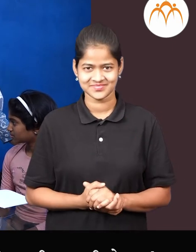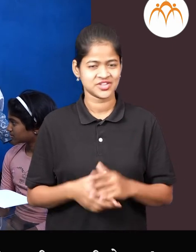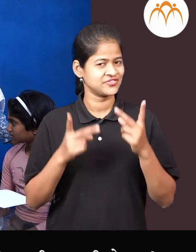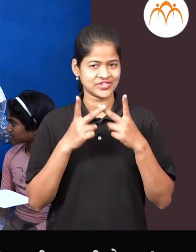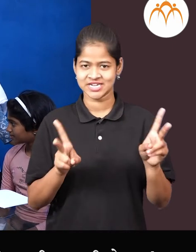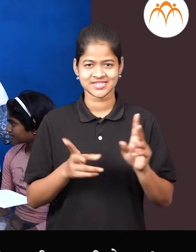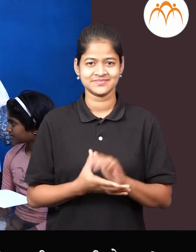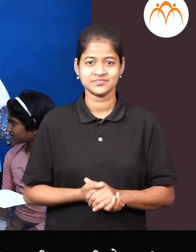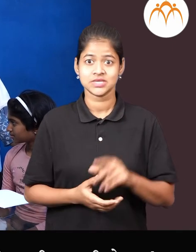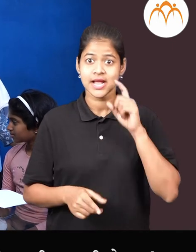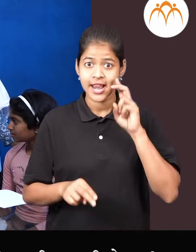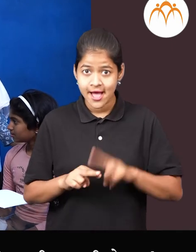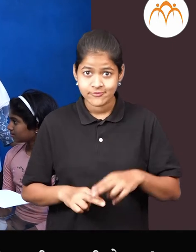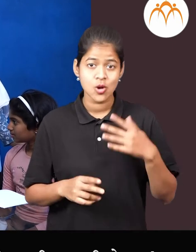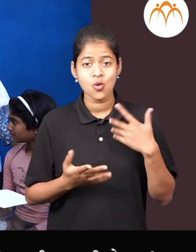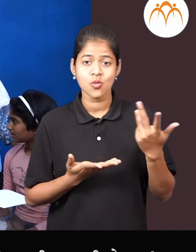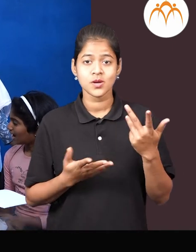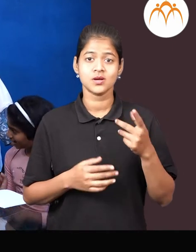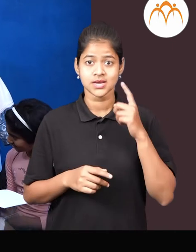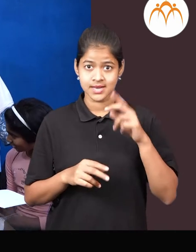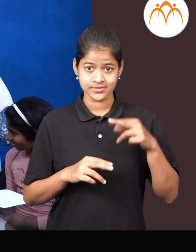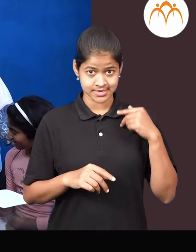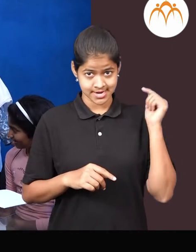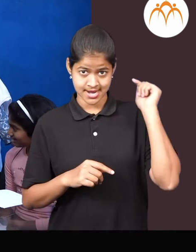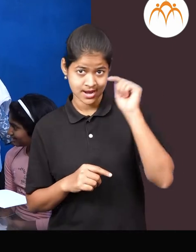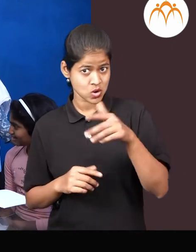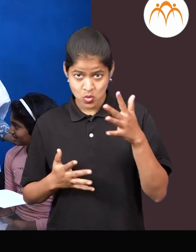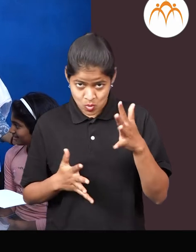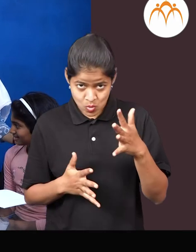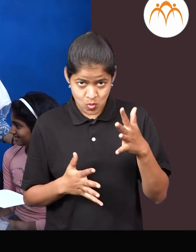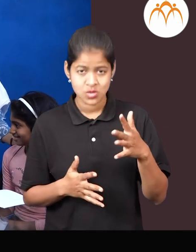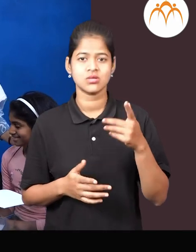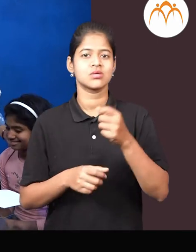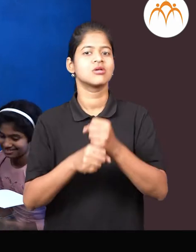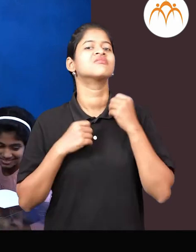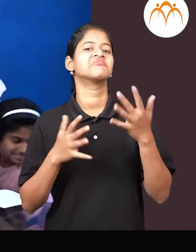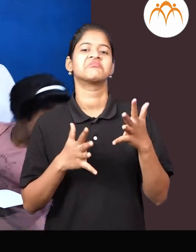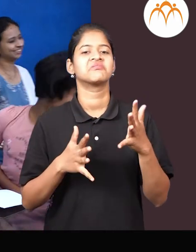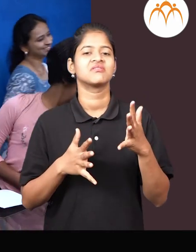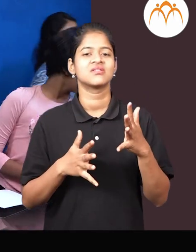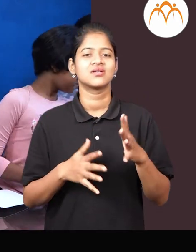तर तुम्हें माजसेटे काईच नहीं आणा अन्ते चला, चला